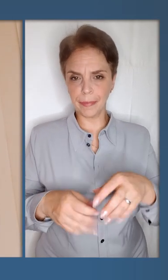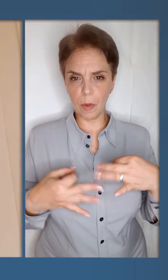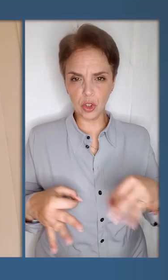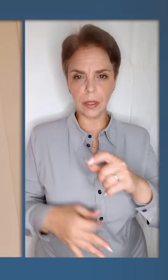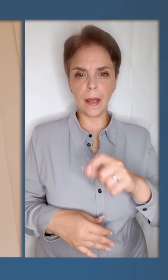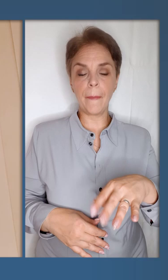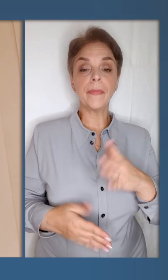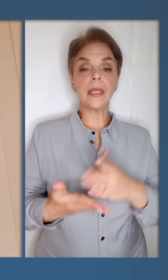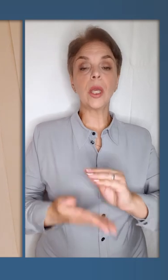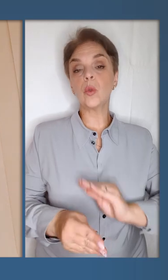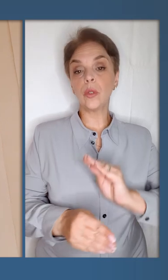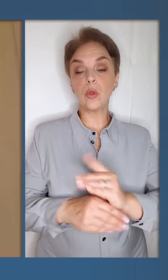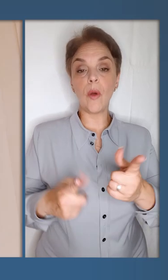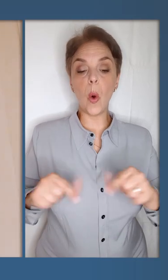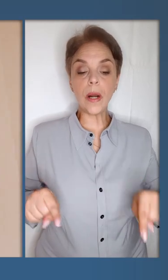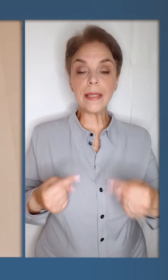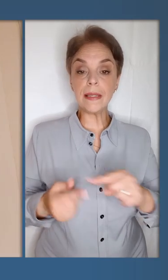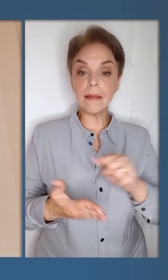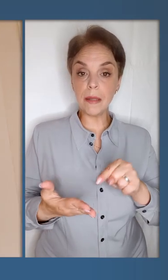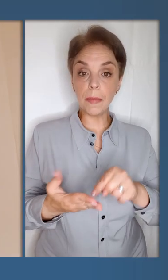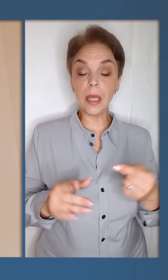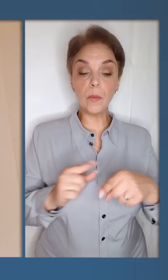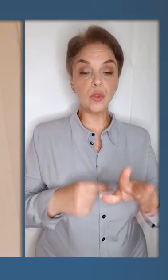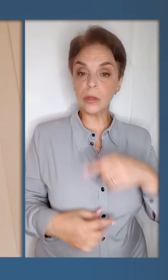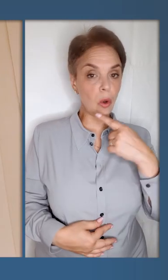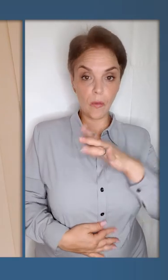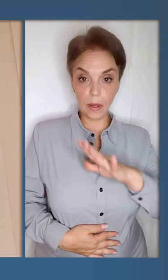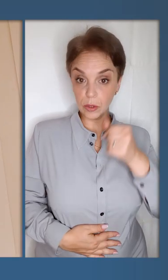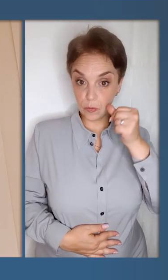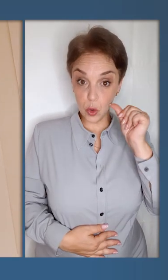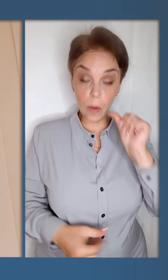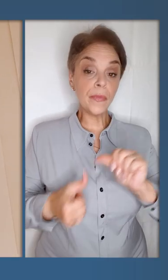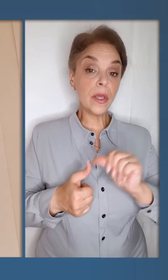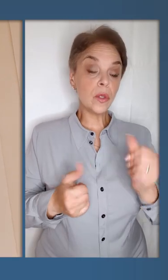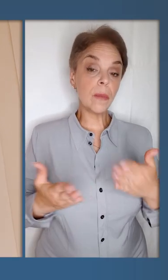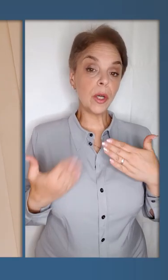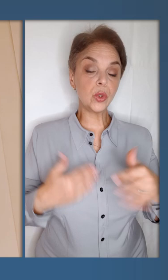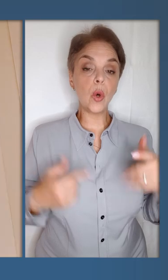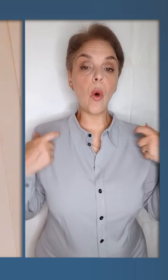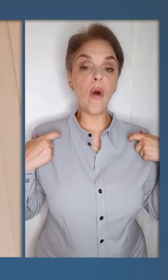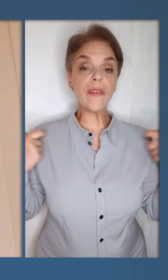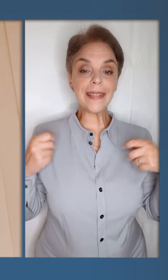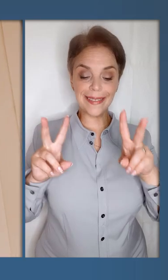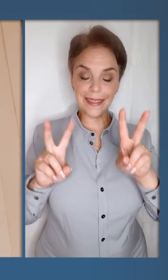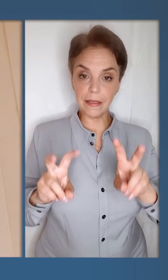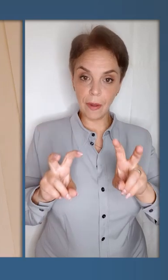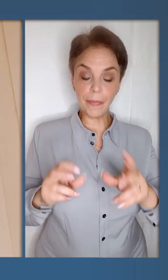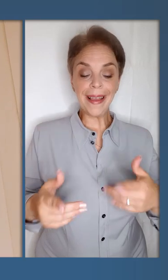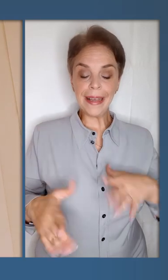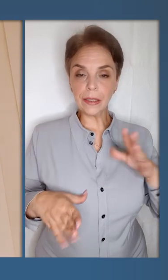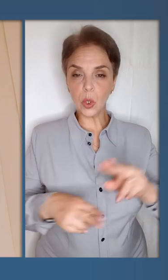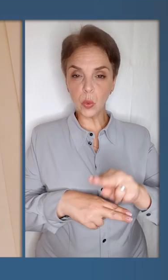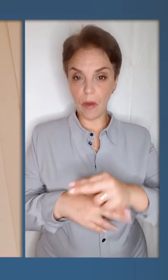Є додаткові організаційні питання, те, про що не говорилося вчора, зокрема, щодо офіцерських звань,